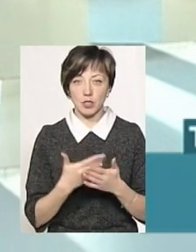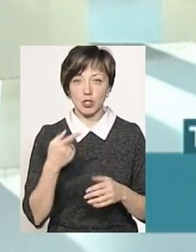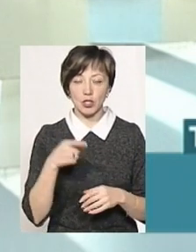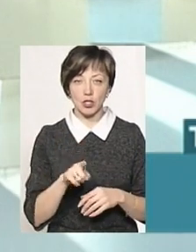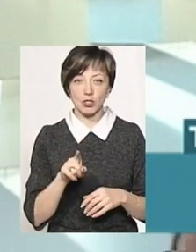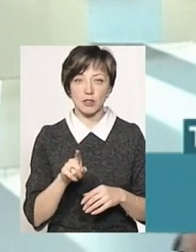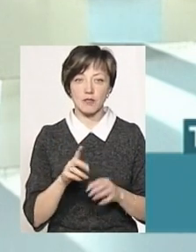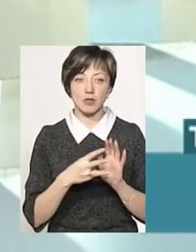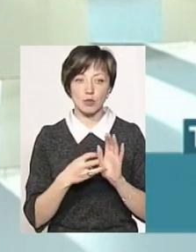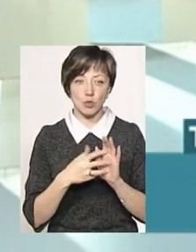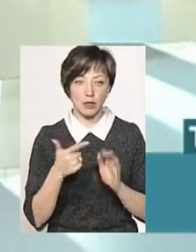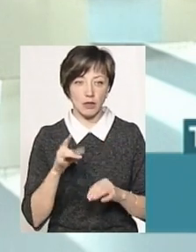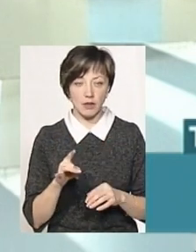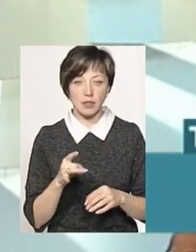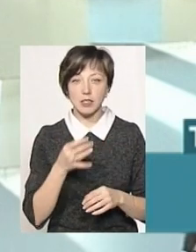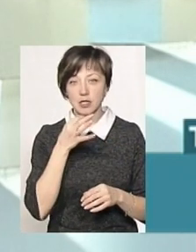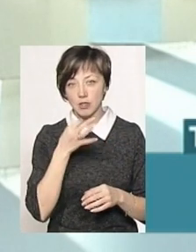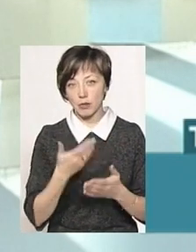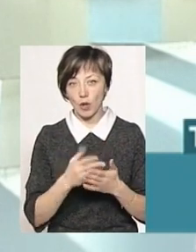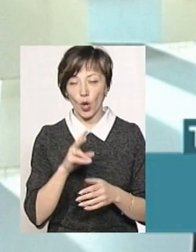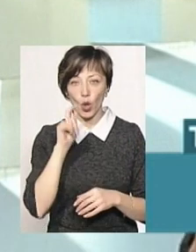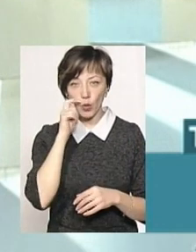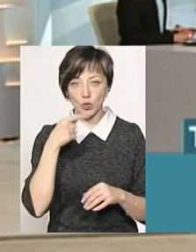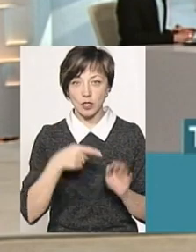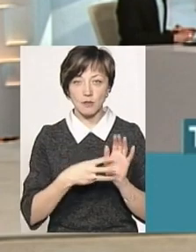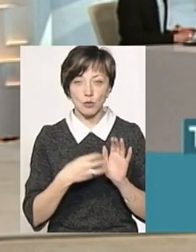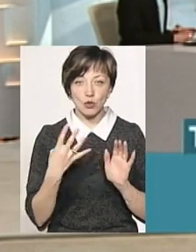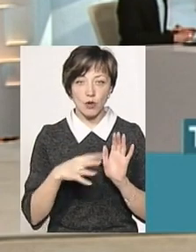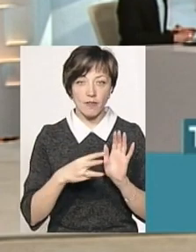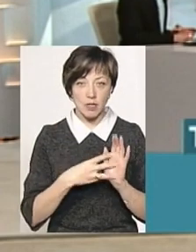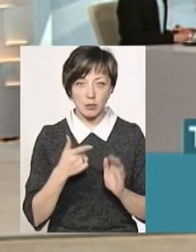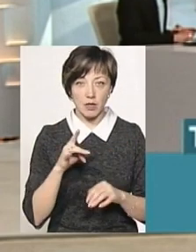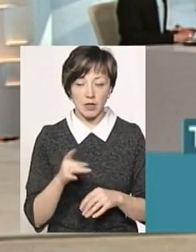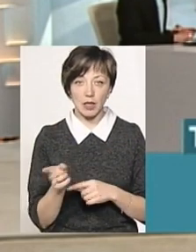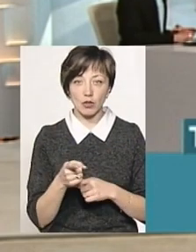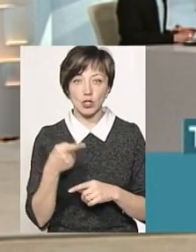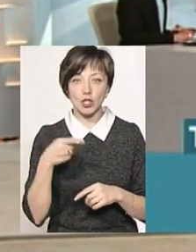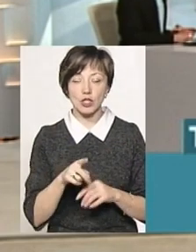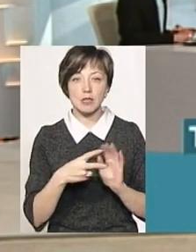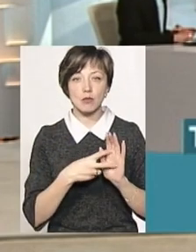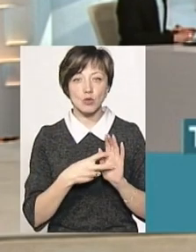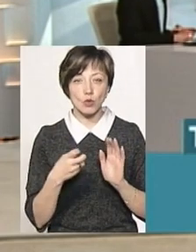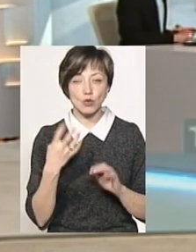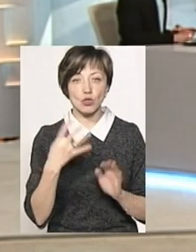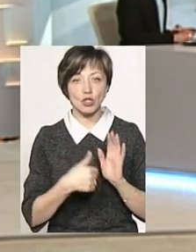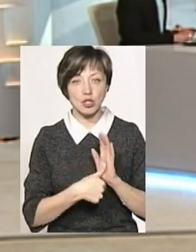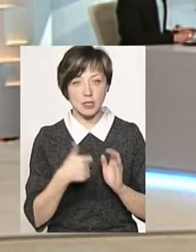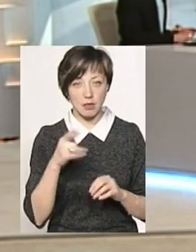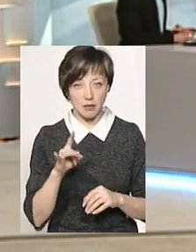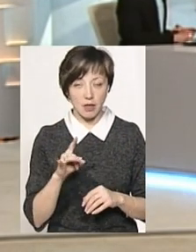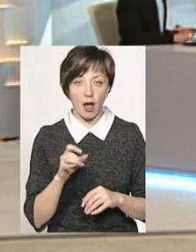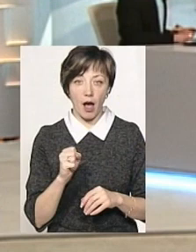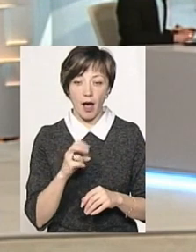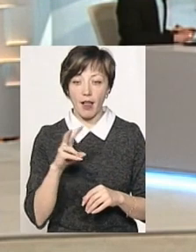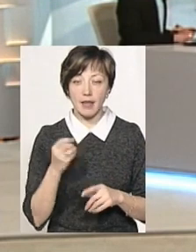районі 1800 гривень. От, скажімо, в Луцьку – 1848 гривень майже, в Тернополі – 1746 гривень.